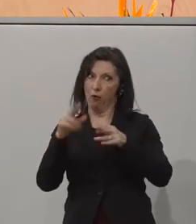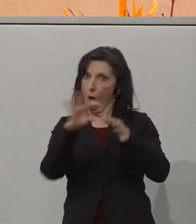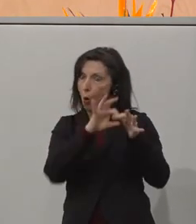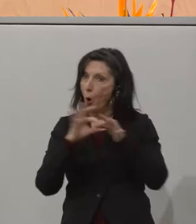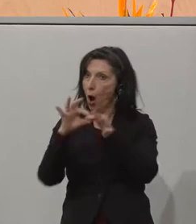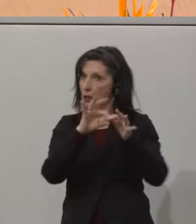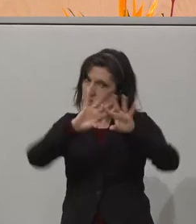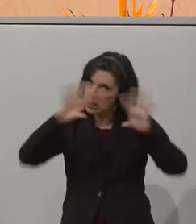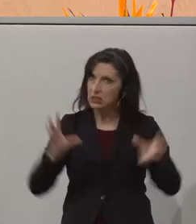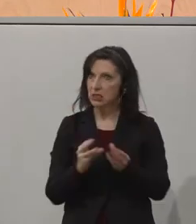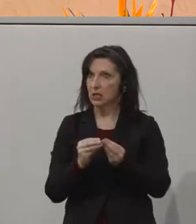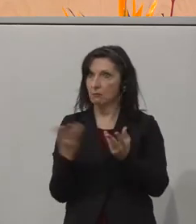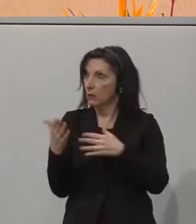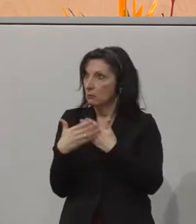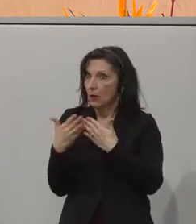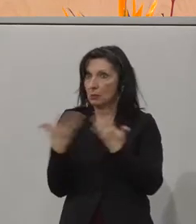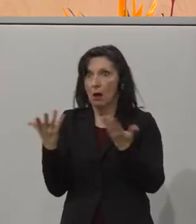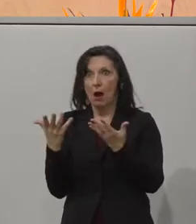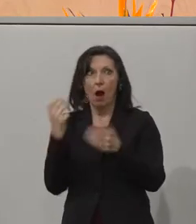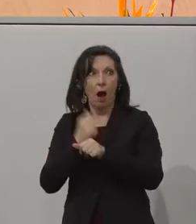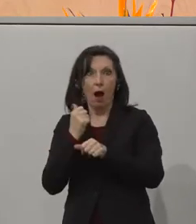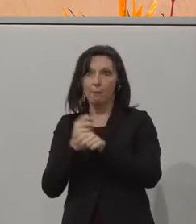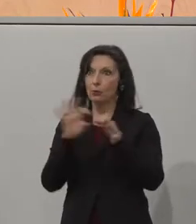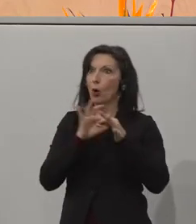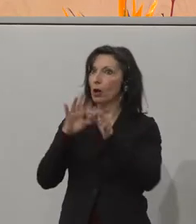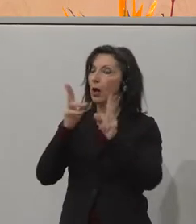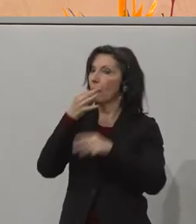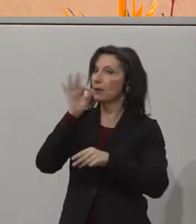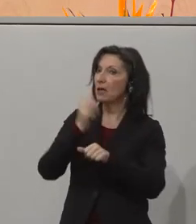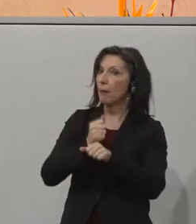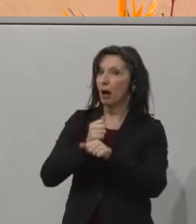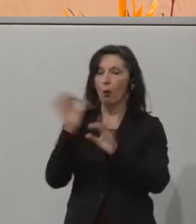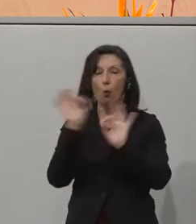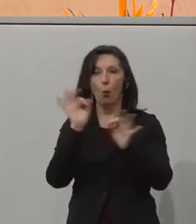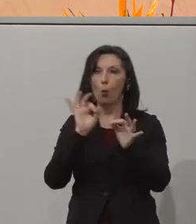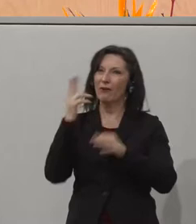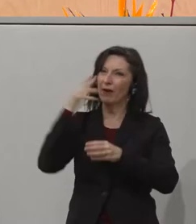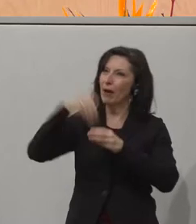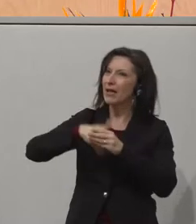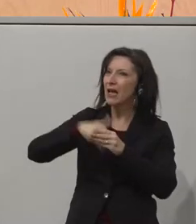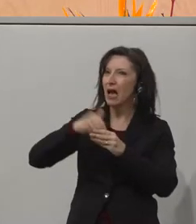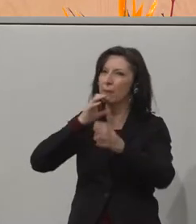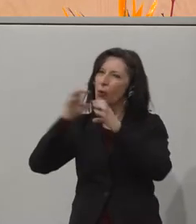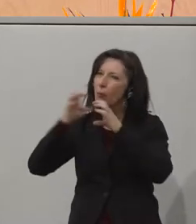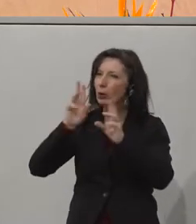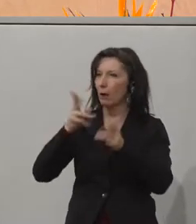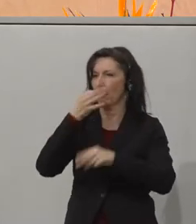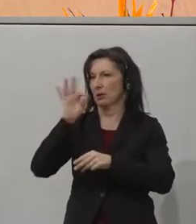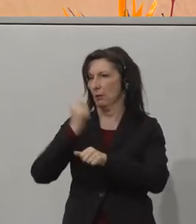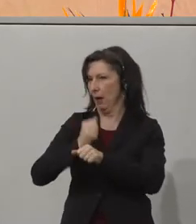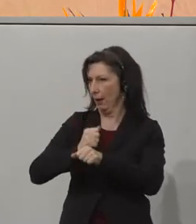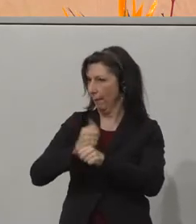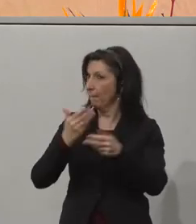wie man besser Arbeit organisiert und wie man besser Kommunikation im Unternehmen, in der Organisation gestaltet.